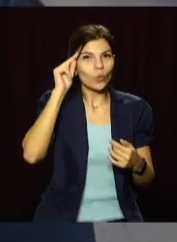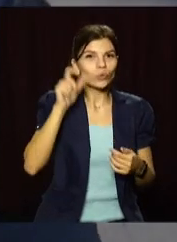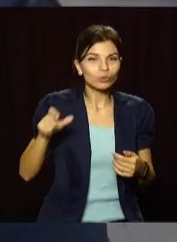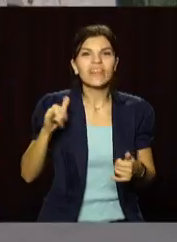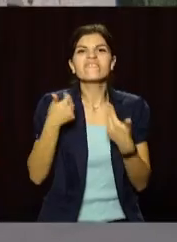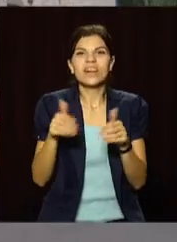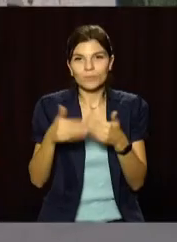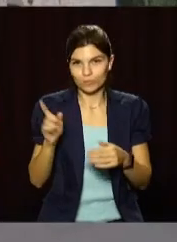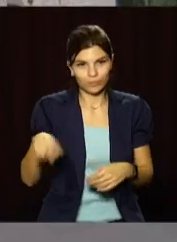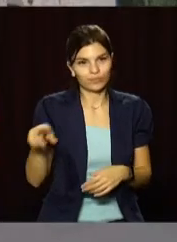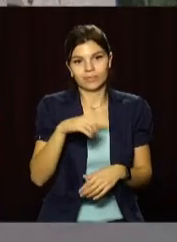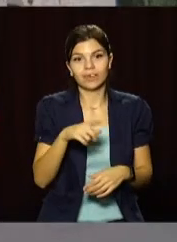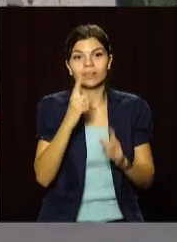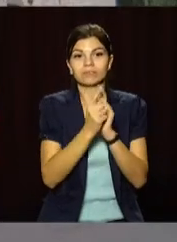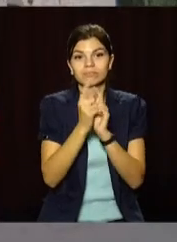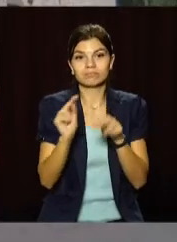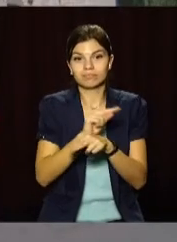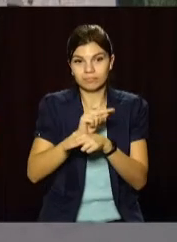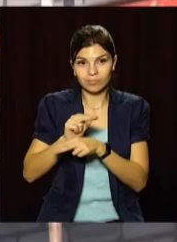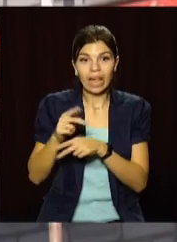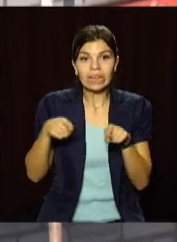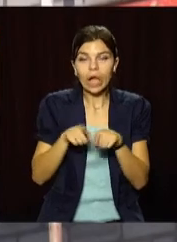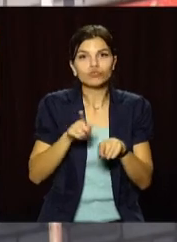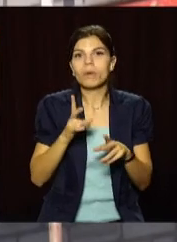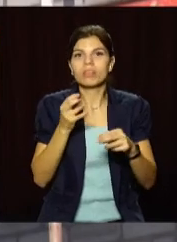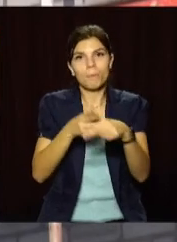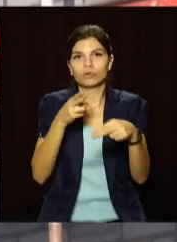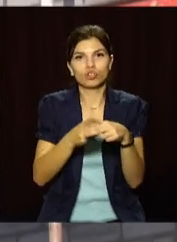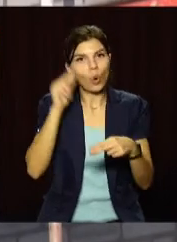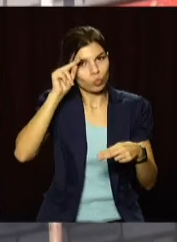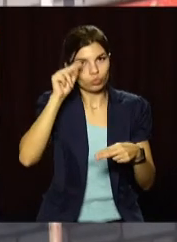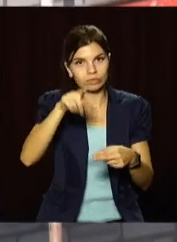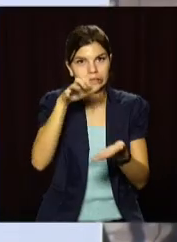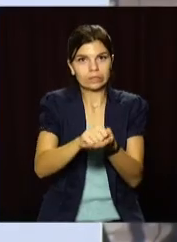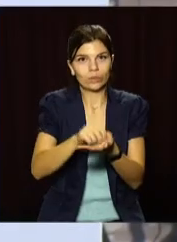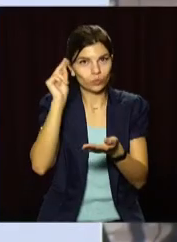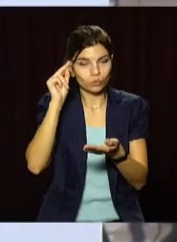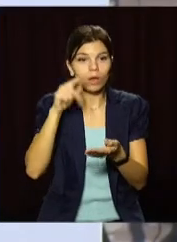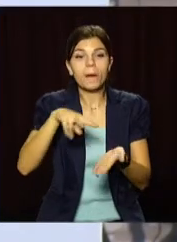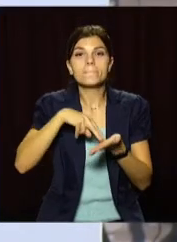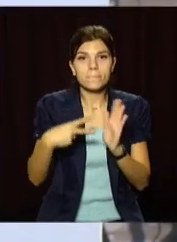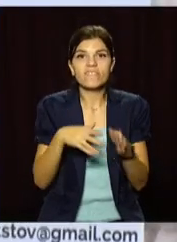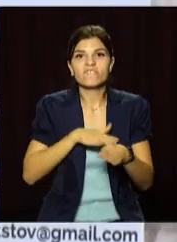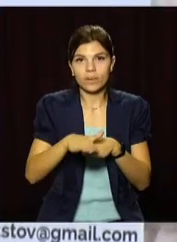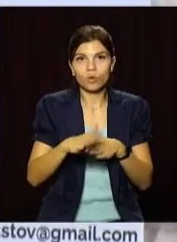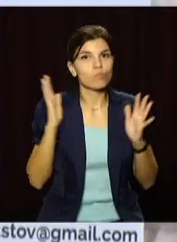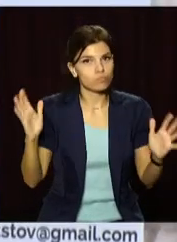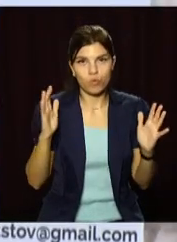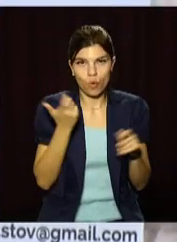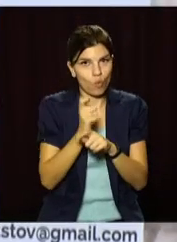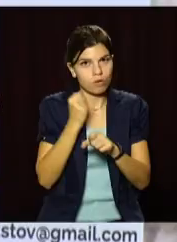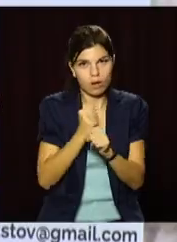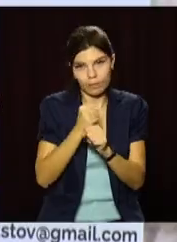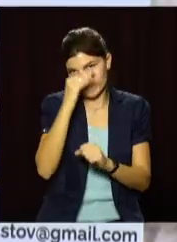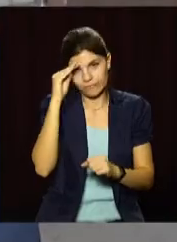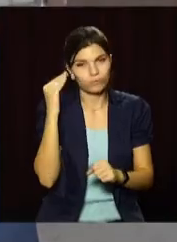випускників. Реконструкція проходить таким чином, щоб не заважати навчальному процесу. За проєктом планують виконати великий обсяг